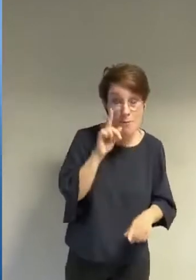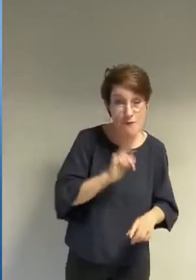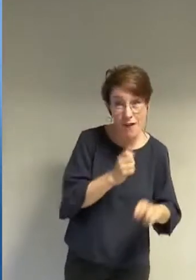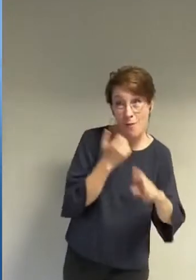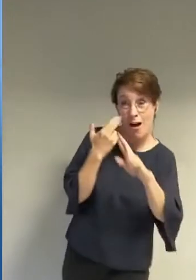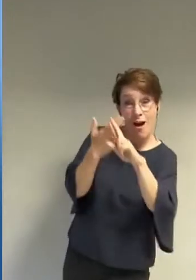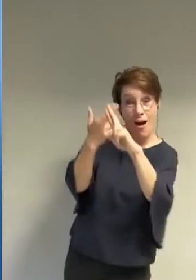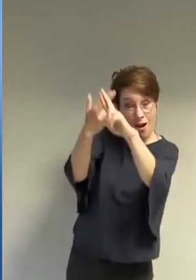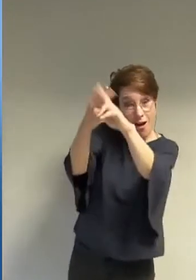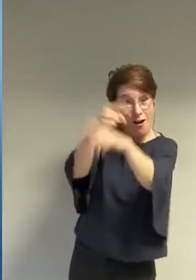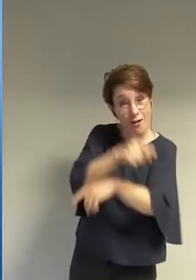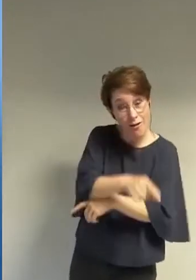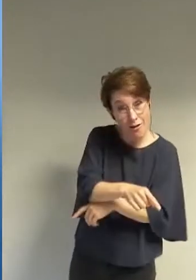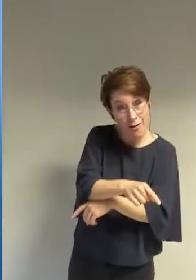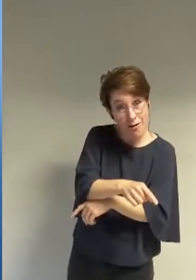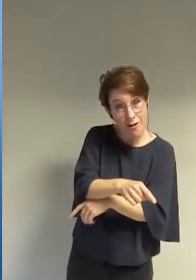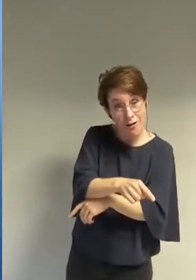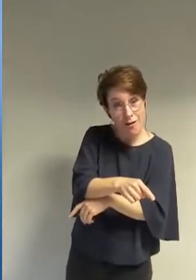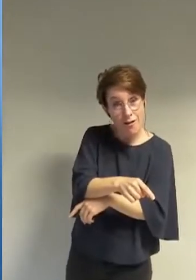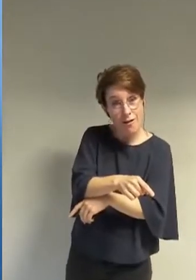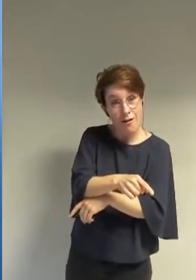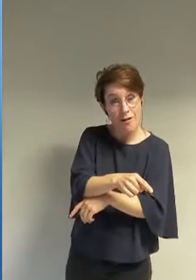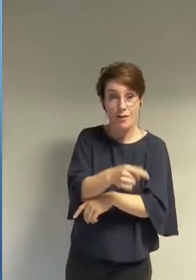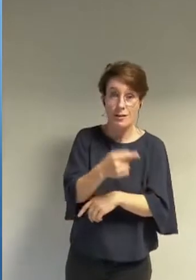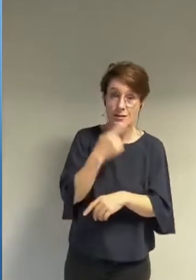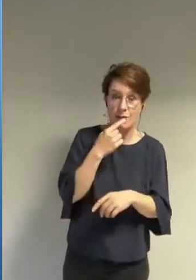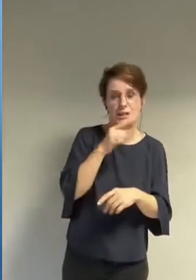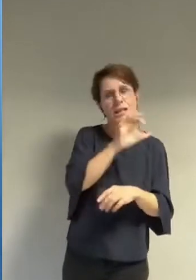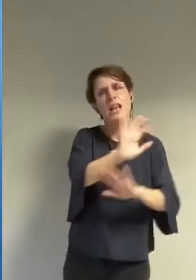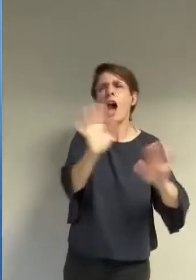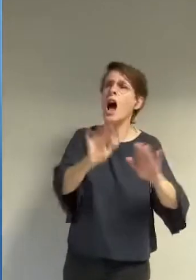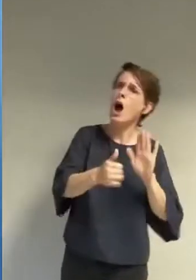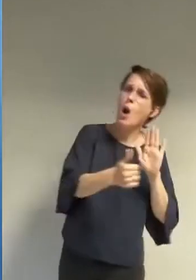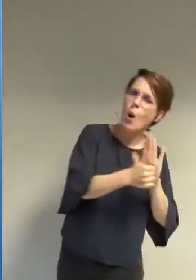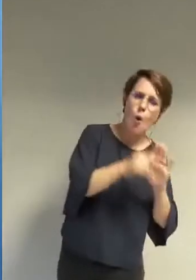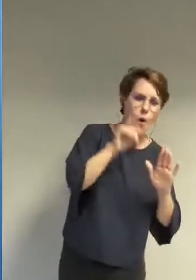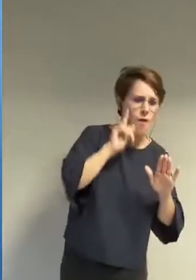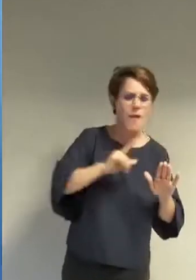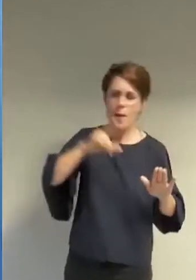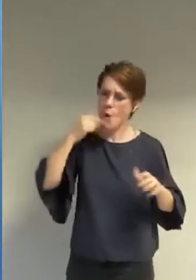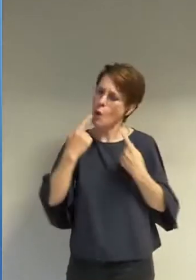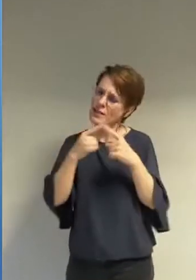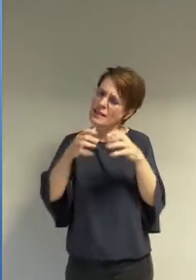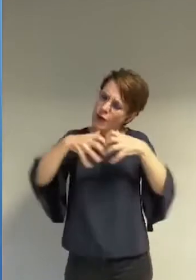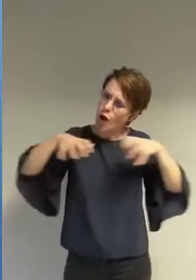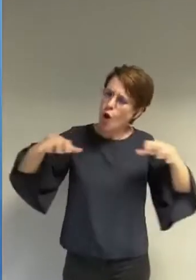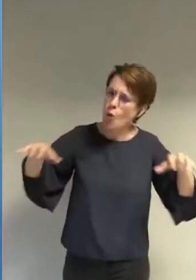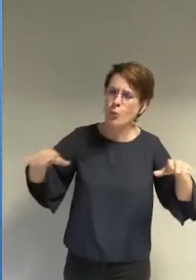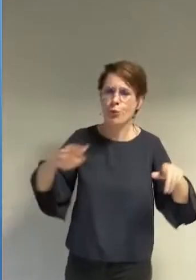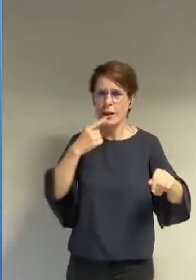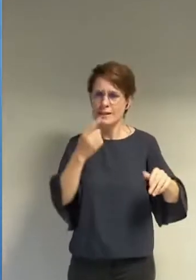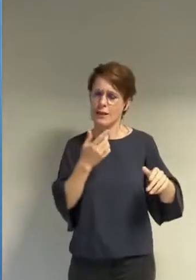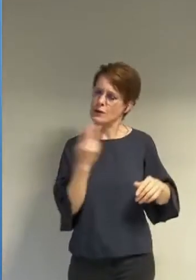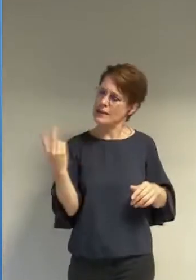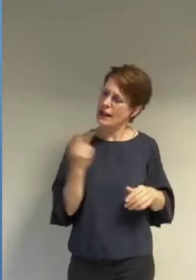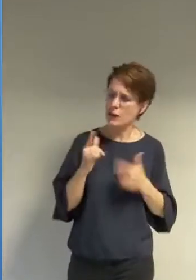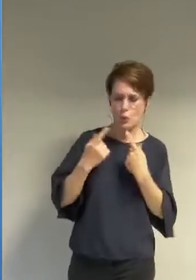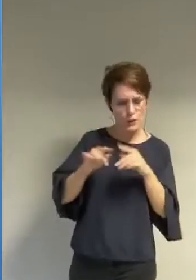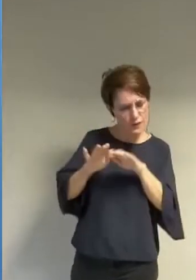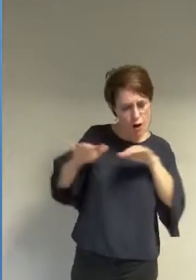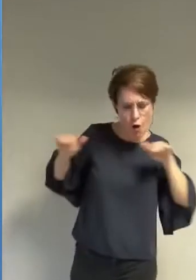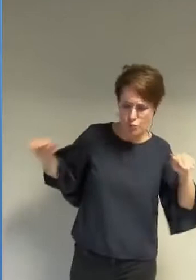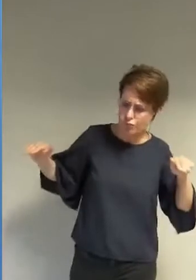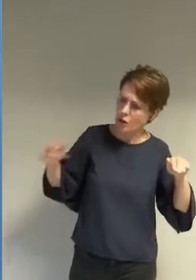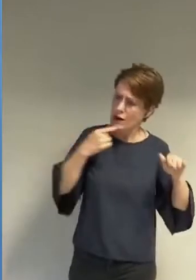nom du séparatisme des rôles femmes-hommes au nom de la division biologique des sexes au nom de la